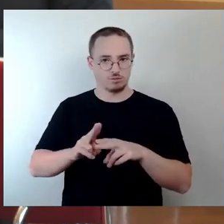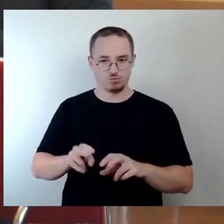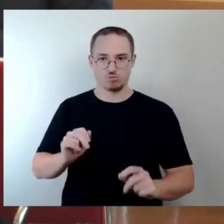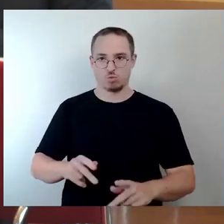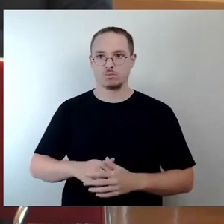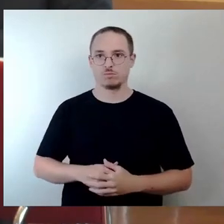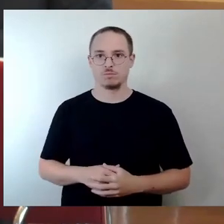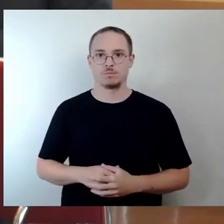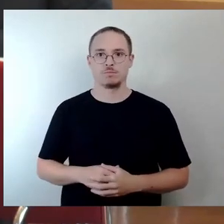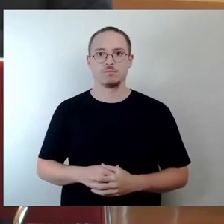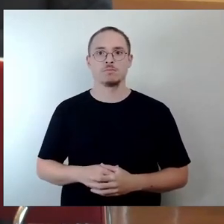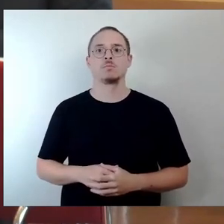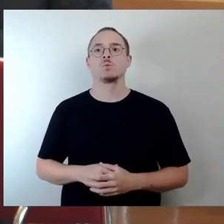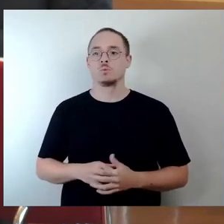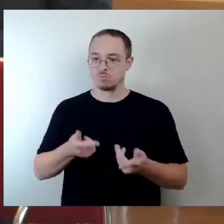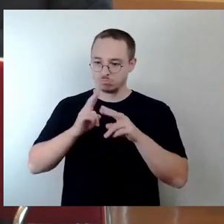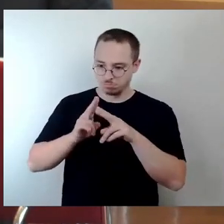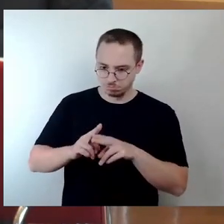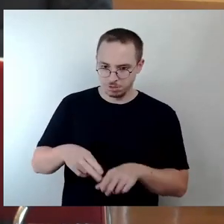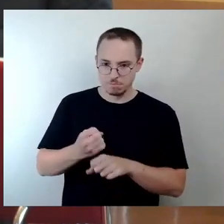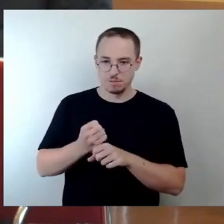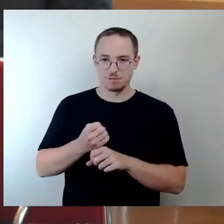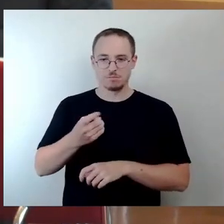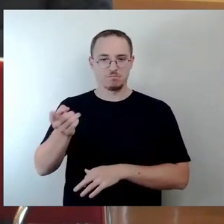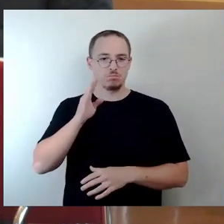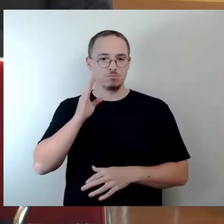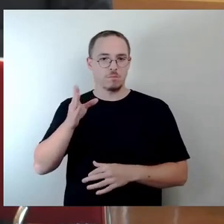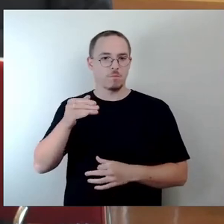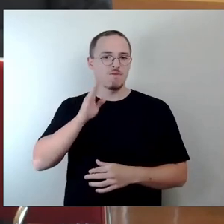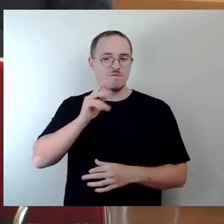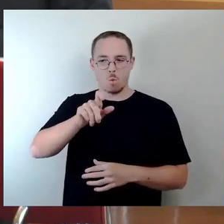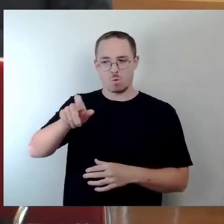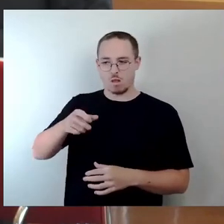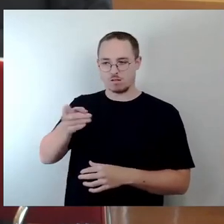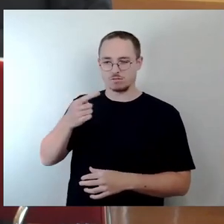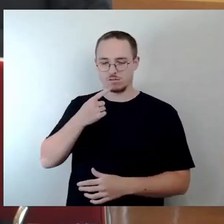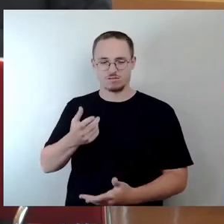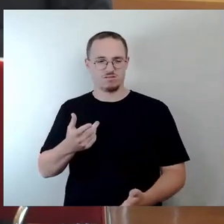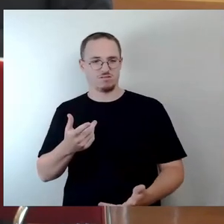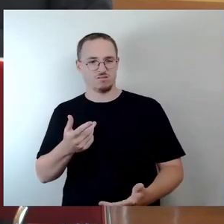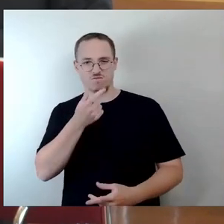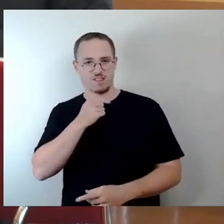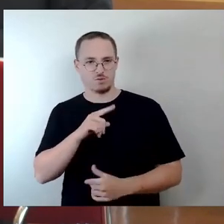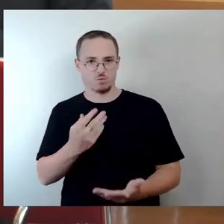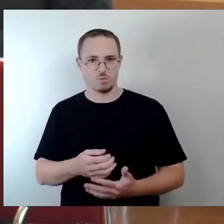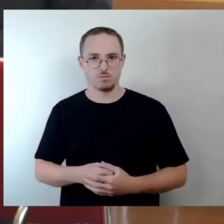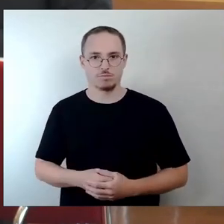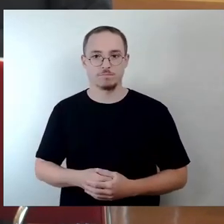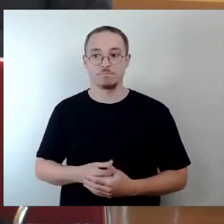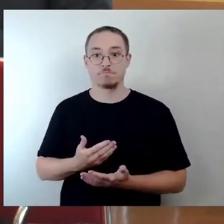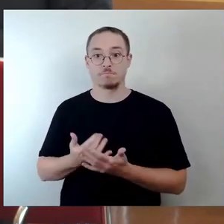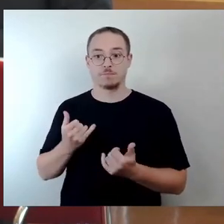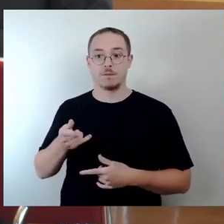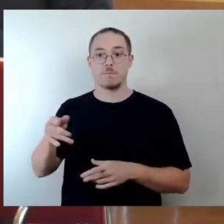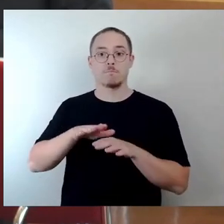Ablehnung erfahren. So sollen von den jetzigen 180 Parkplätzen am Ende nur noch 40 übrig bleiben. Bäume sollen gefällt